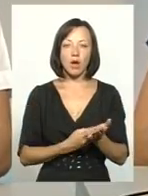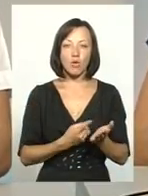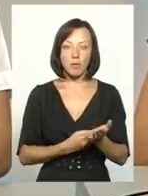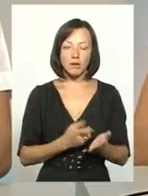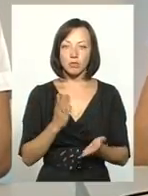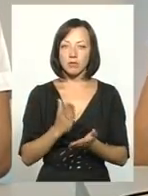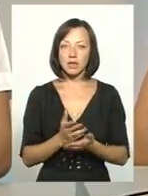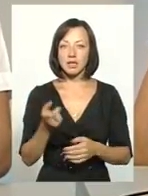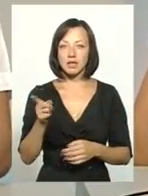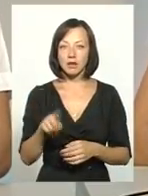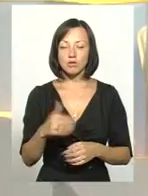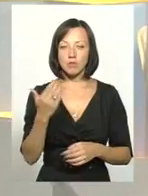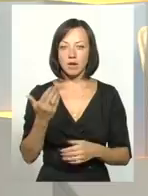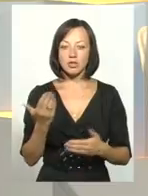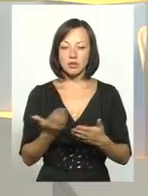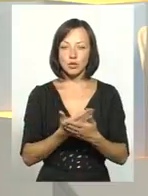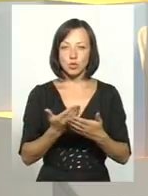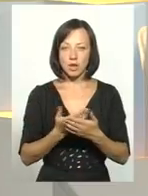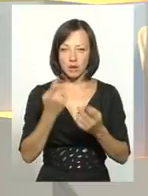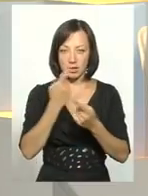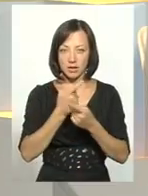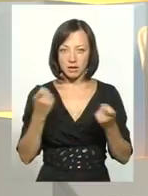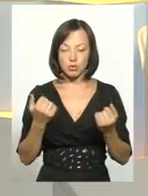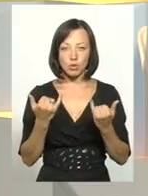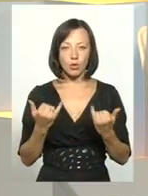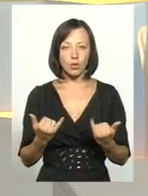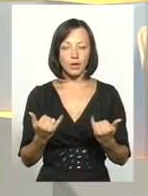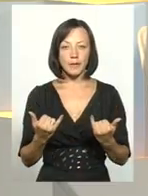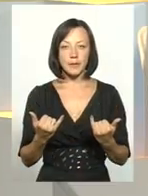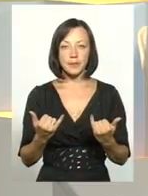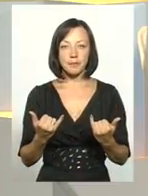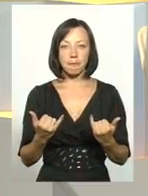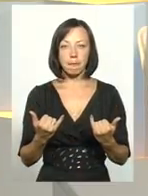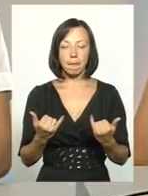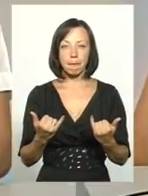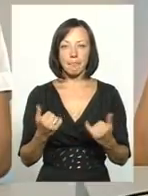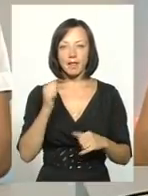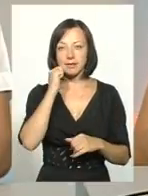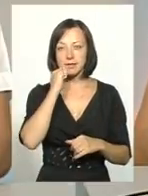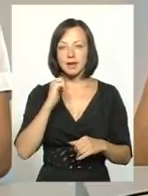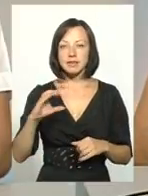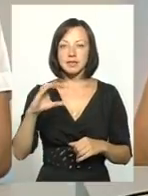є те, що ми бачили в вашому ефірі, те, що сьогодні Старосинявська, Маківська